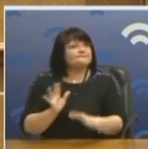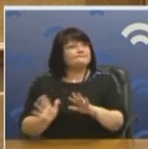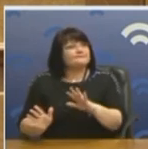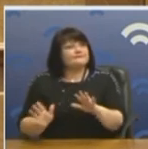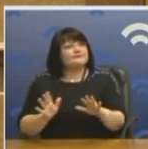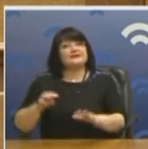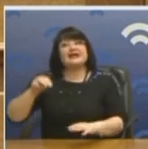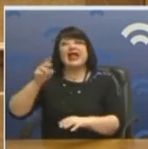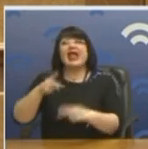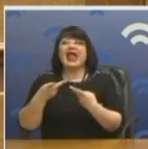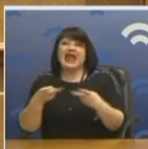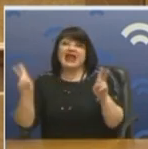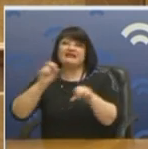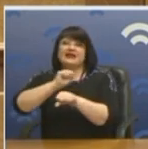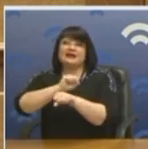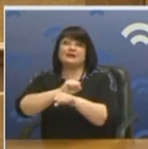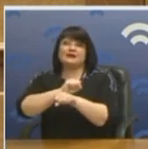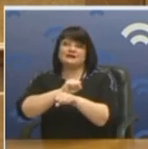Μεσολόγιο τα βγήκαν έξω, μισή πετσοκόπηκαν.